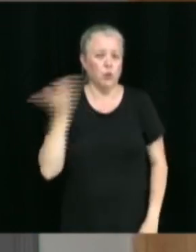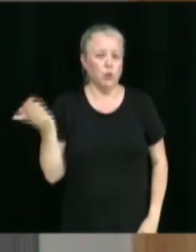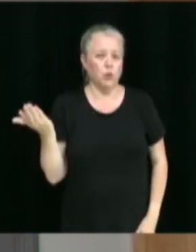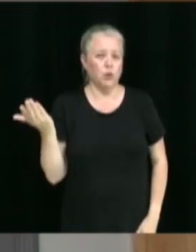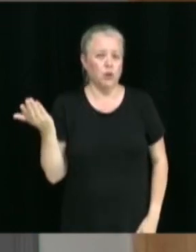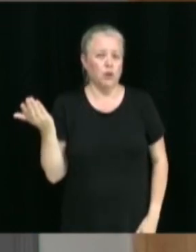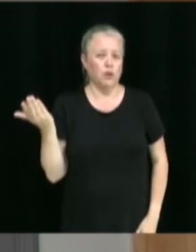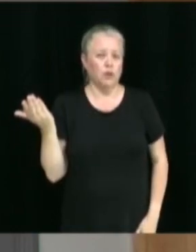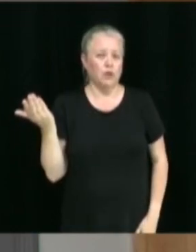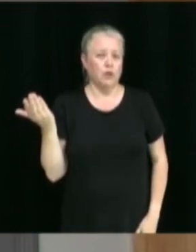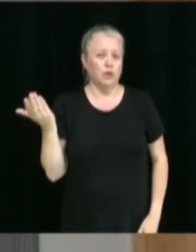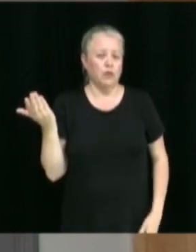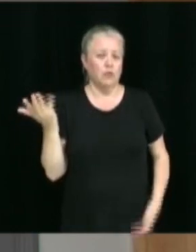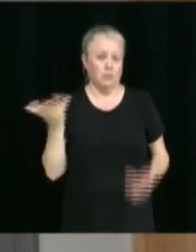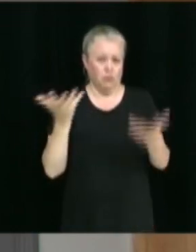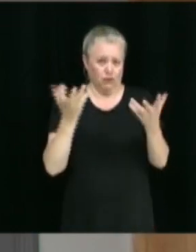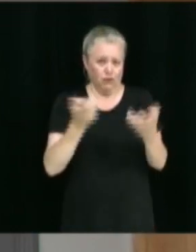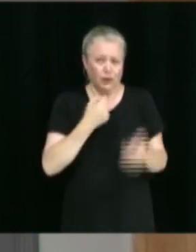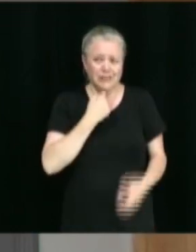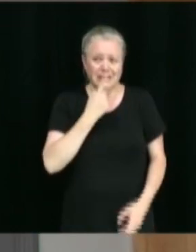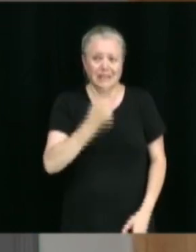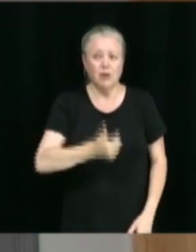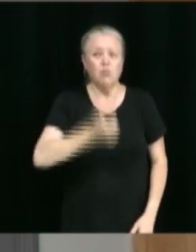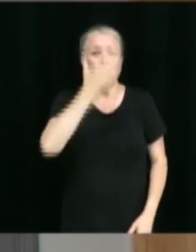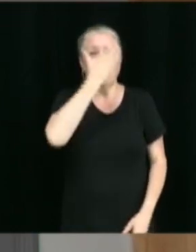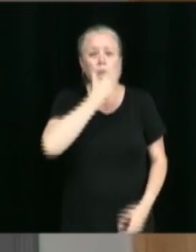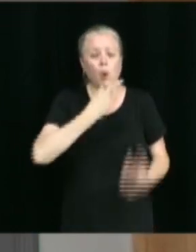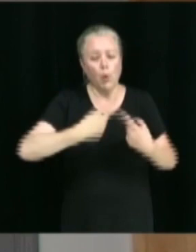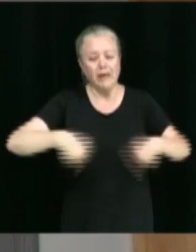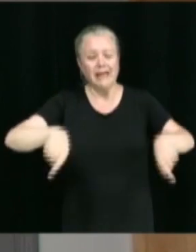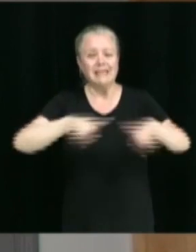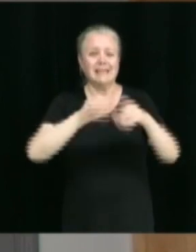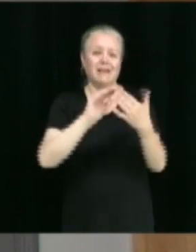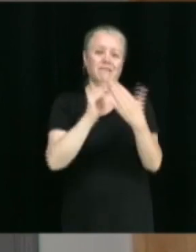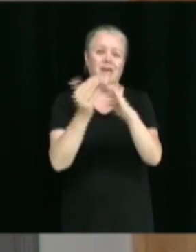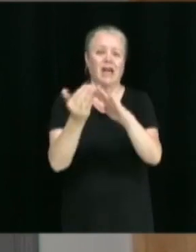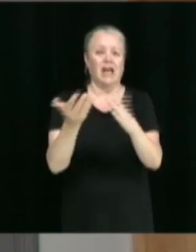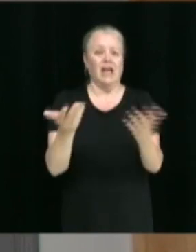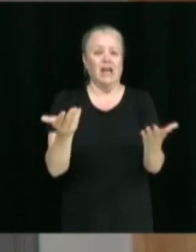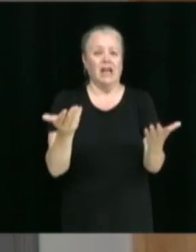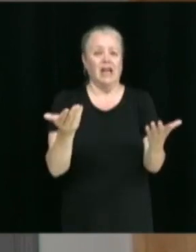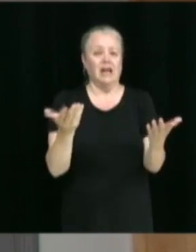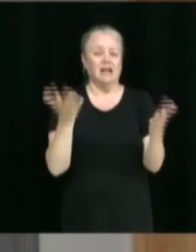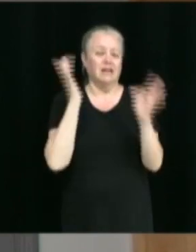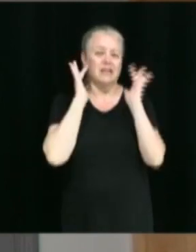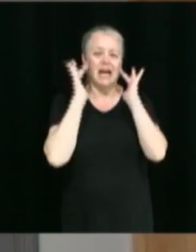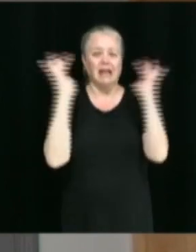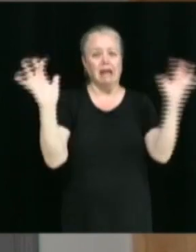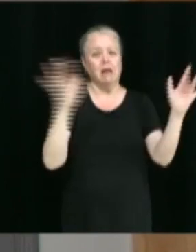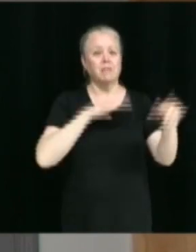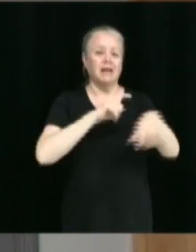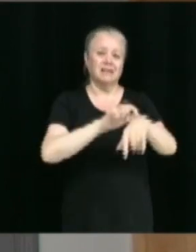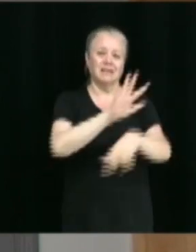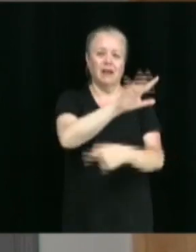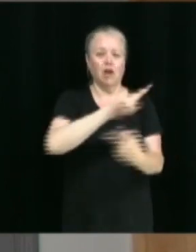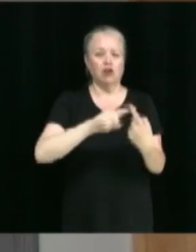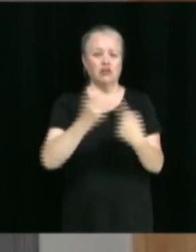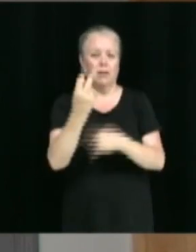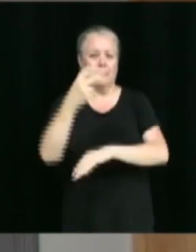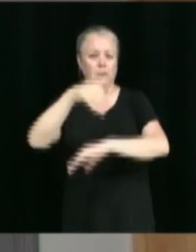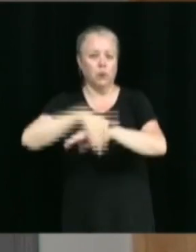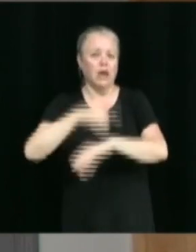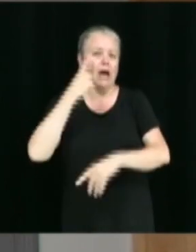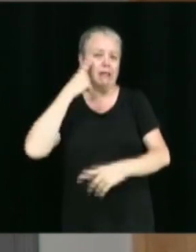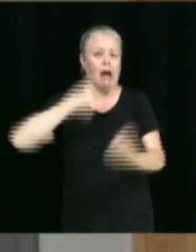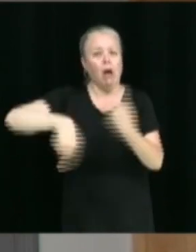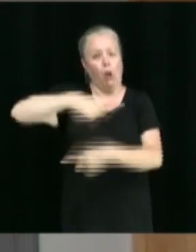quartier tranquille. C'est le plus beau quartier de la ville. On n pas de voisin derrière, mais qu'entre 5 heures et à minuit, de l'entendre des autos crier. Donc, nous, on